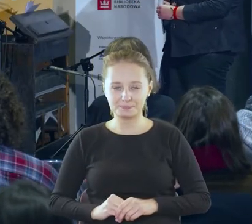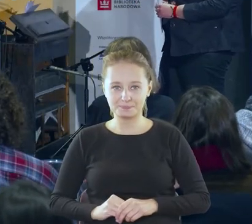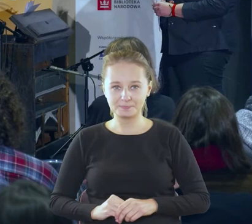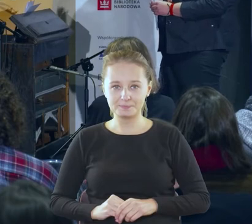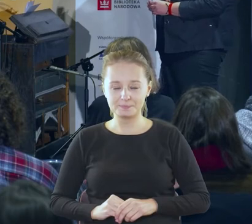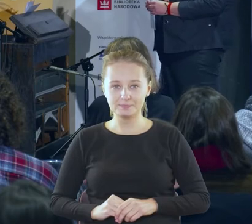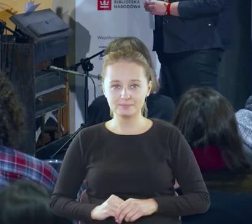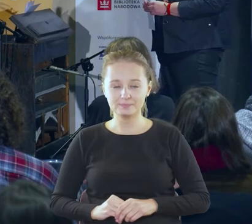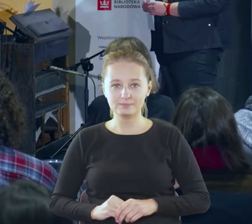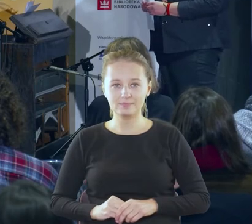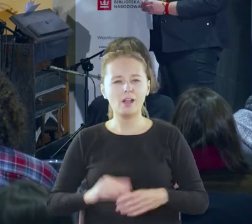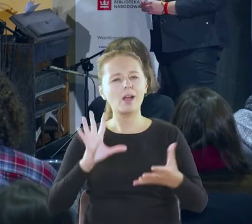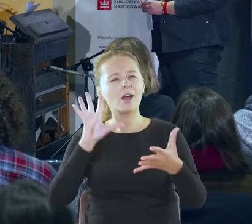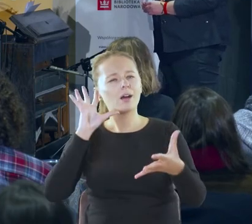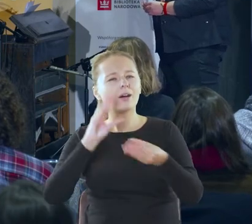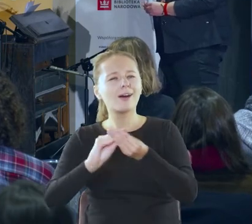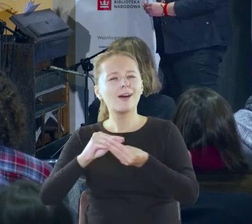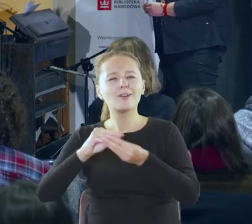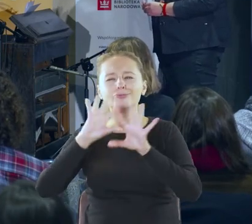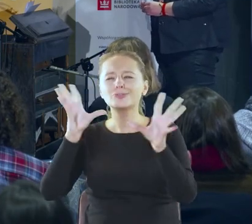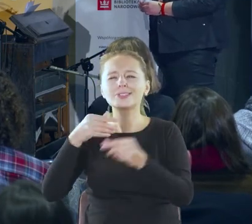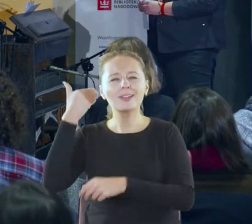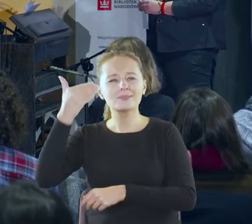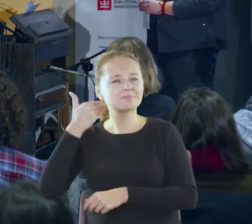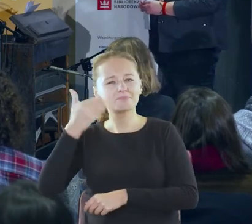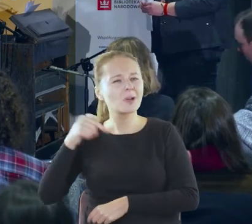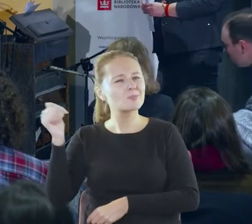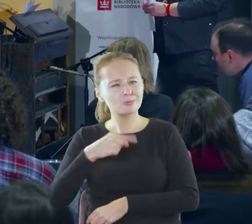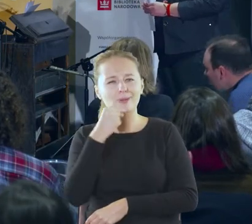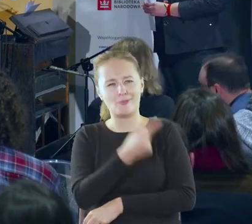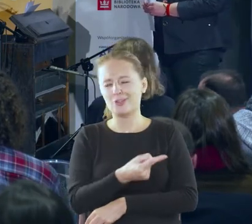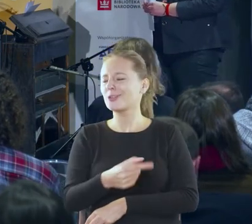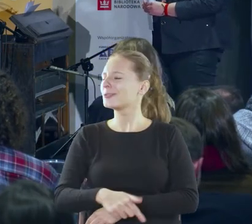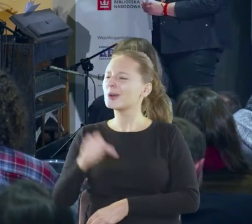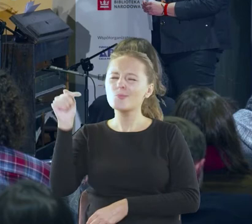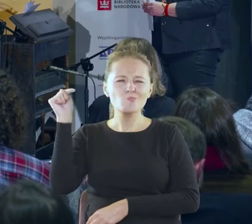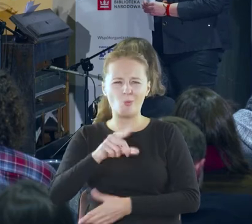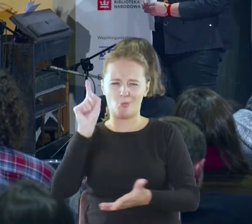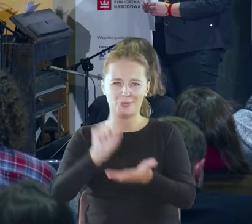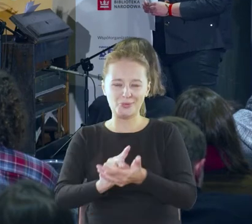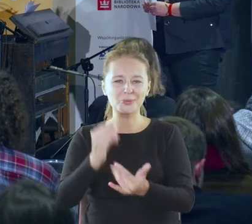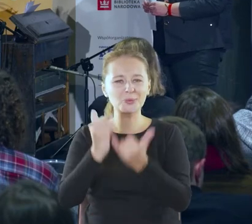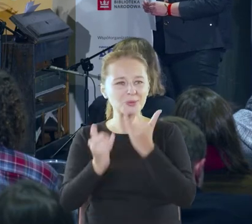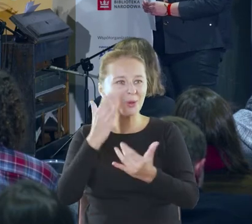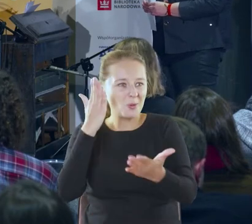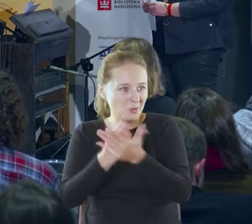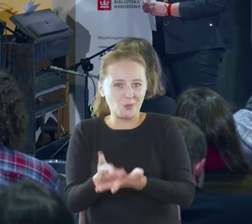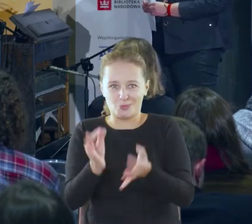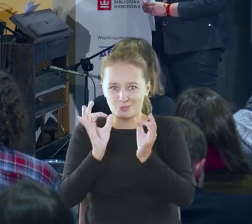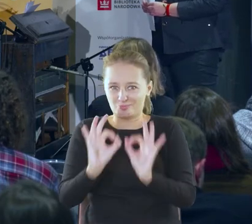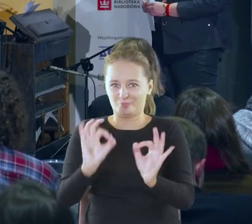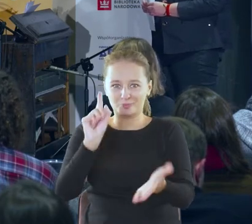Po usłyszeniu tych wszystkich wypowiedzi mogę powiedzieć, że to się naprawdę musi powieść, skoro już tak bardzo to się wiedzie.